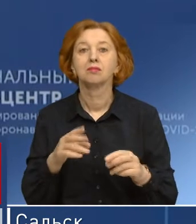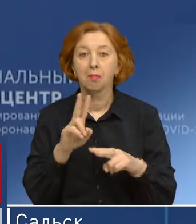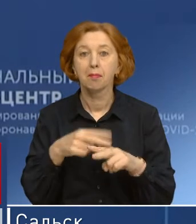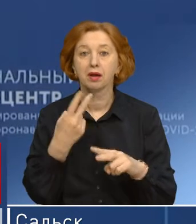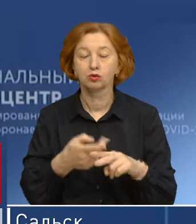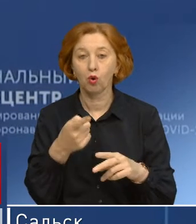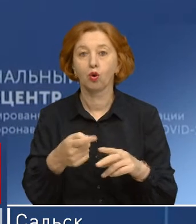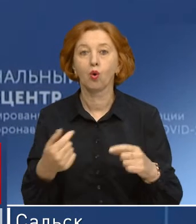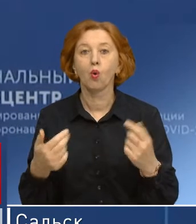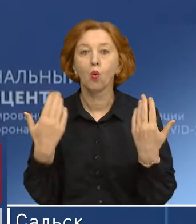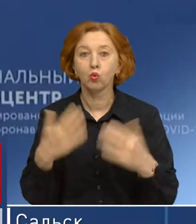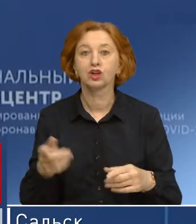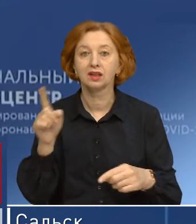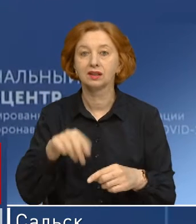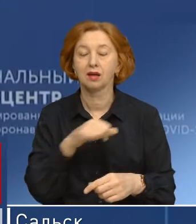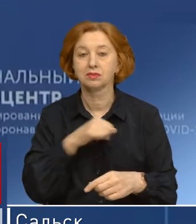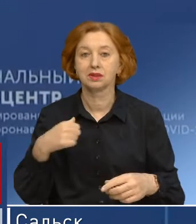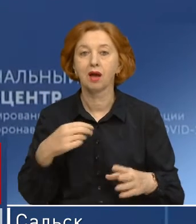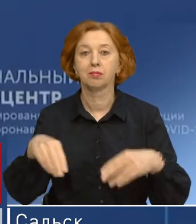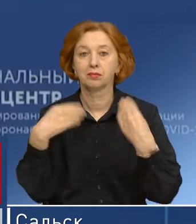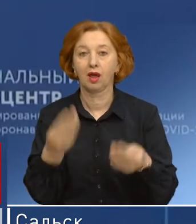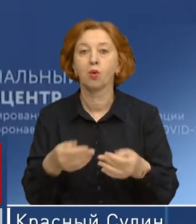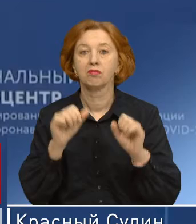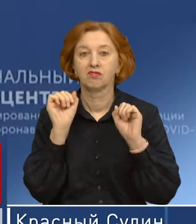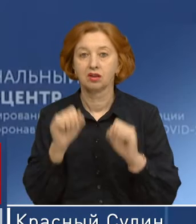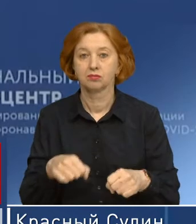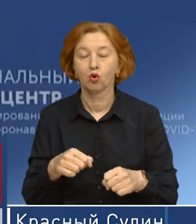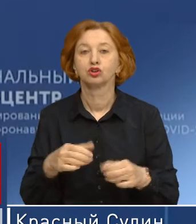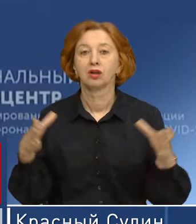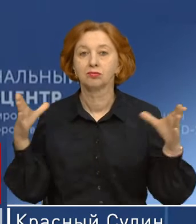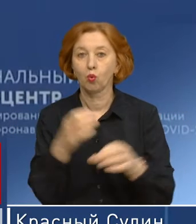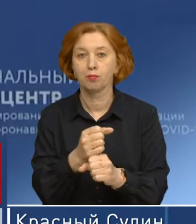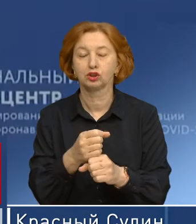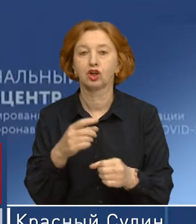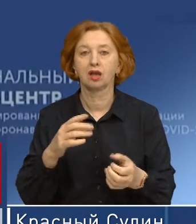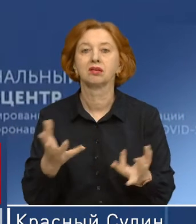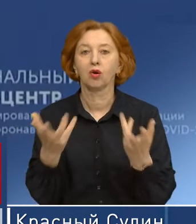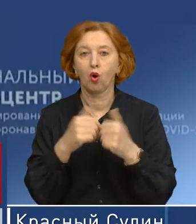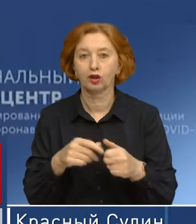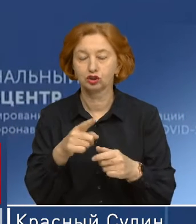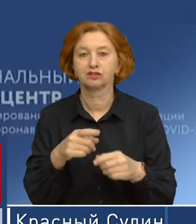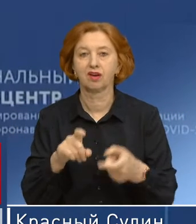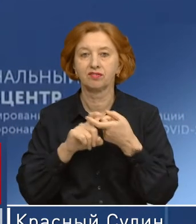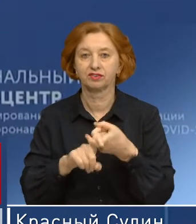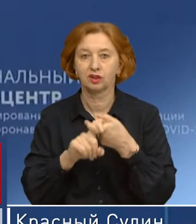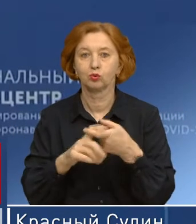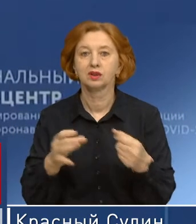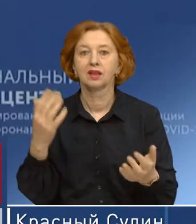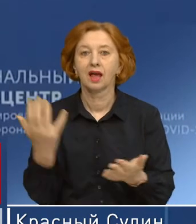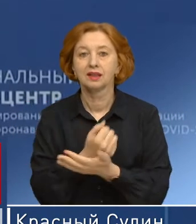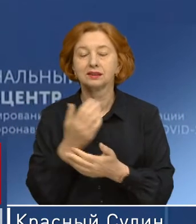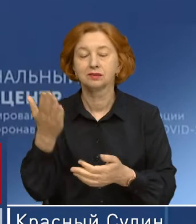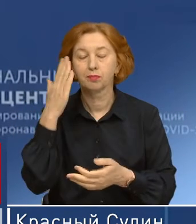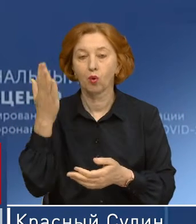поскольку мы тем самым даем возможность вирусу сориентироваться и опять же пытаться найти способы